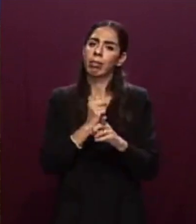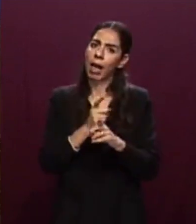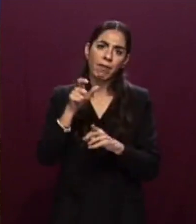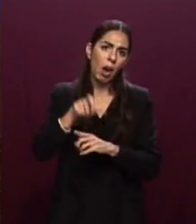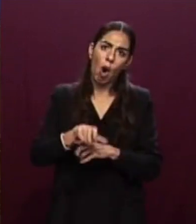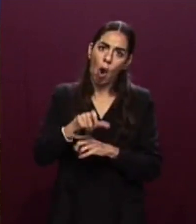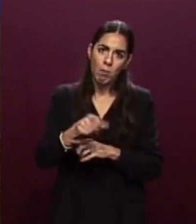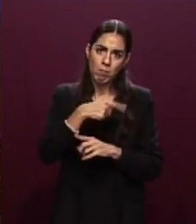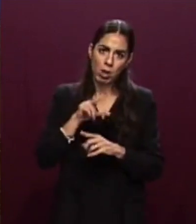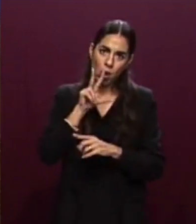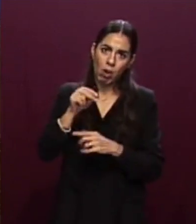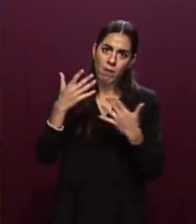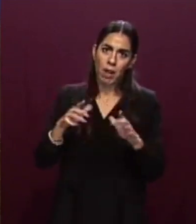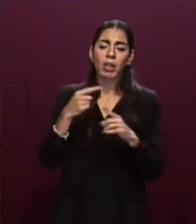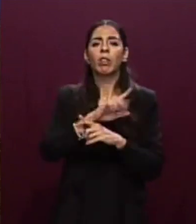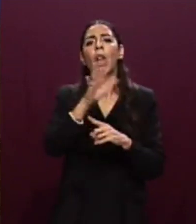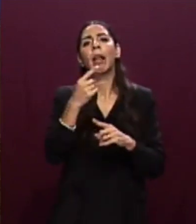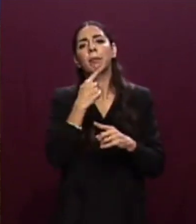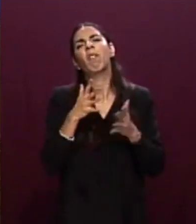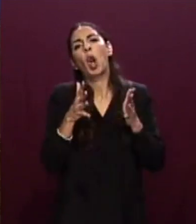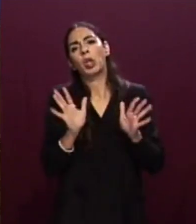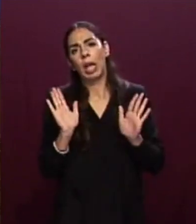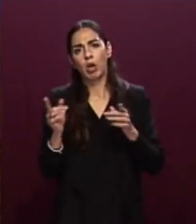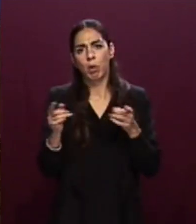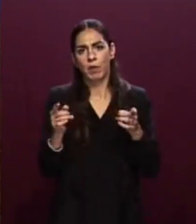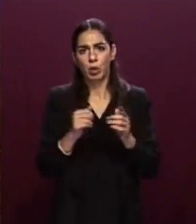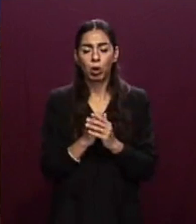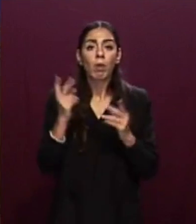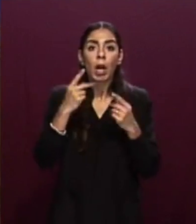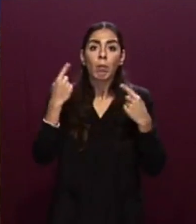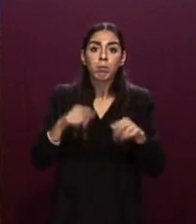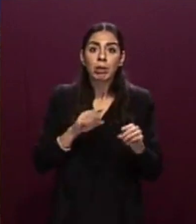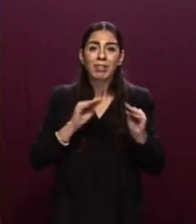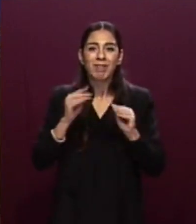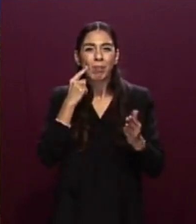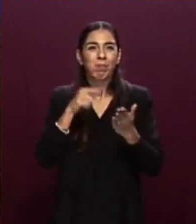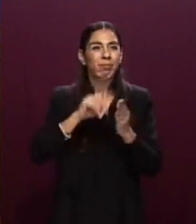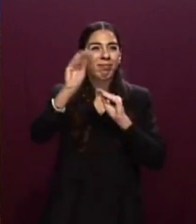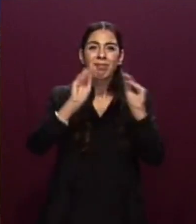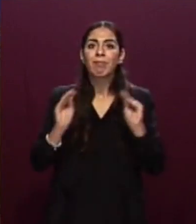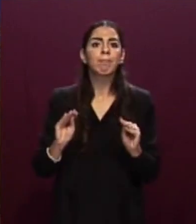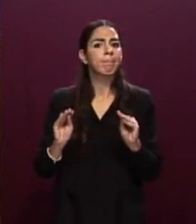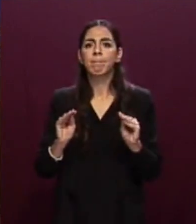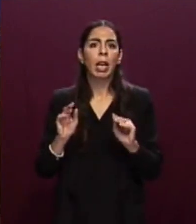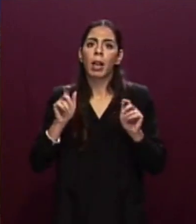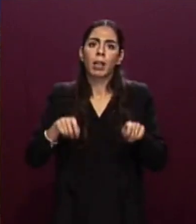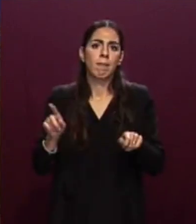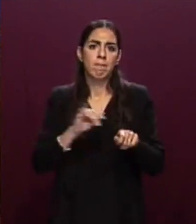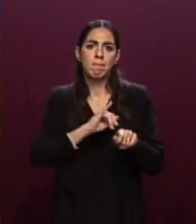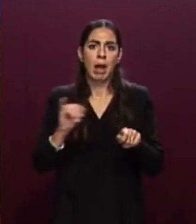è noto, questa forma volontaristica di ricollogazione non riesce a decollare, sia perché il numero di impegni di relocation assunti dagli Stati membri